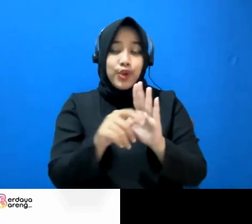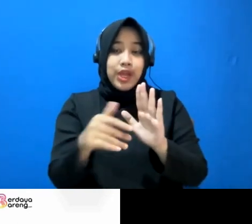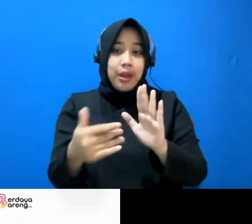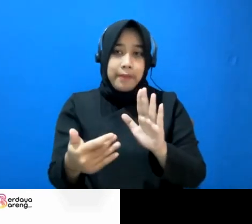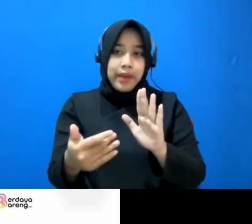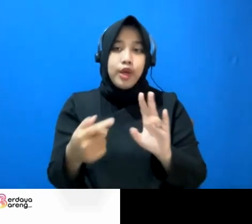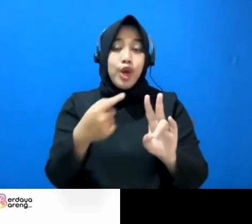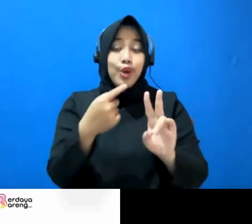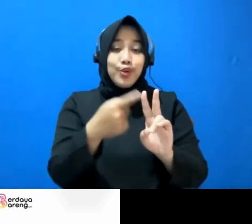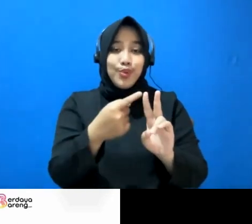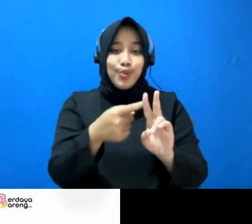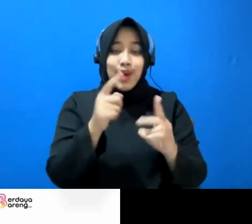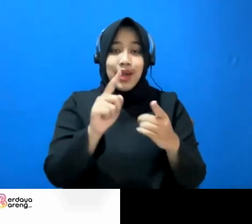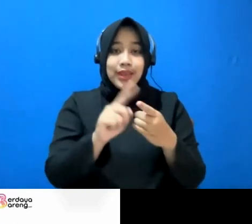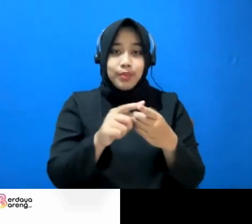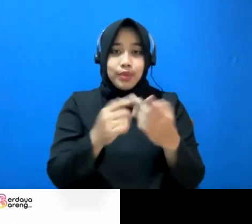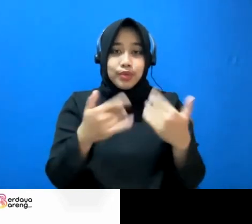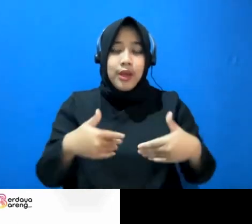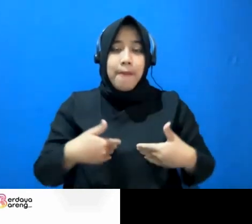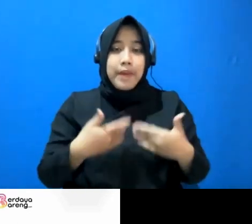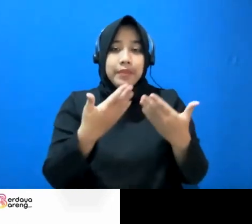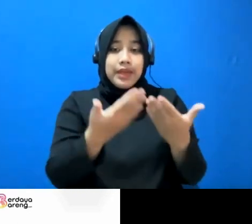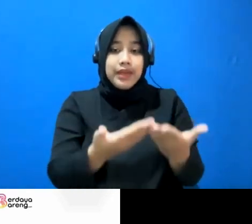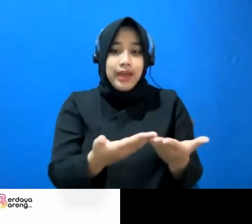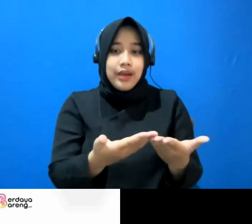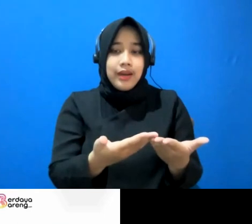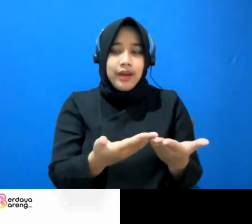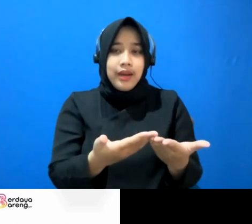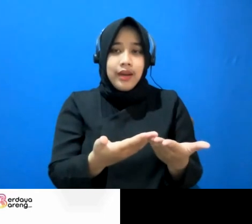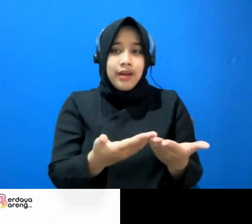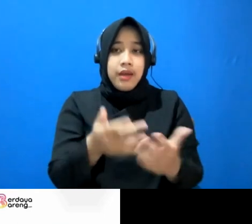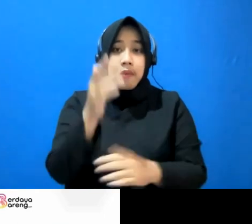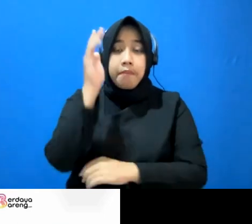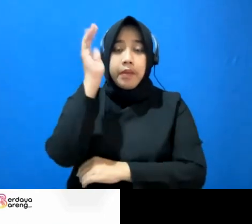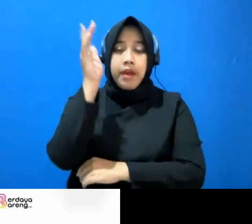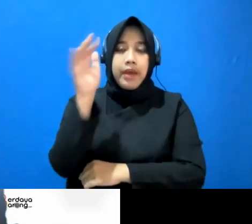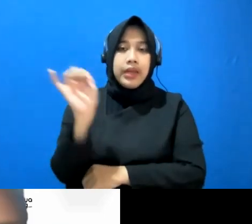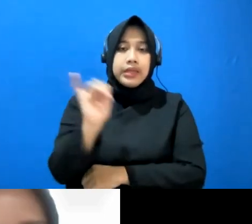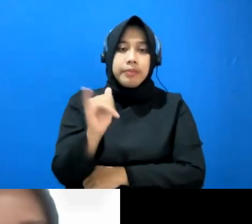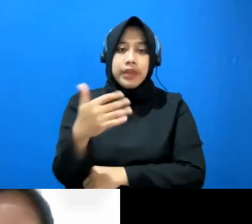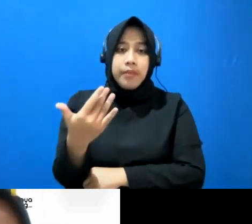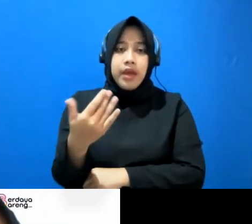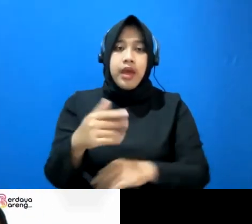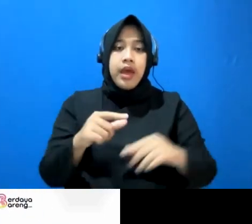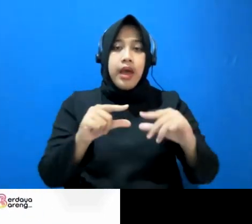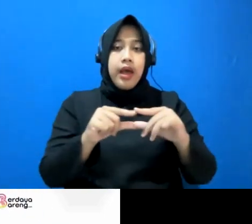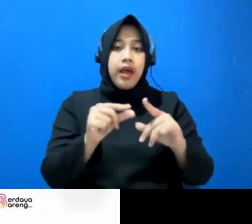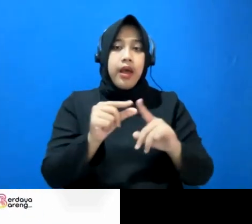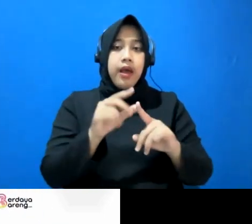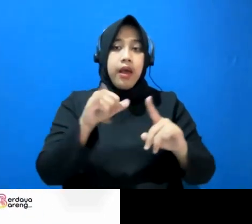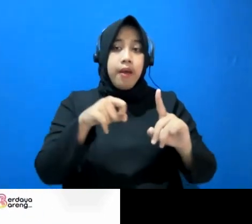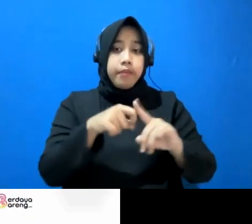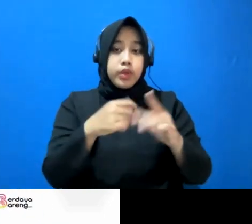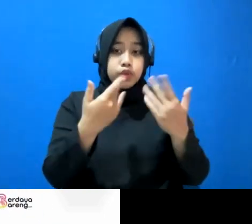rekan tadi yang sudah memberikan pemaparannya seperti APK itu kan sudah jelas